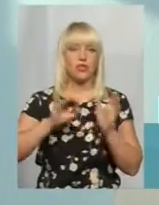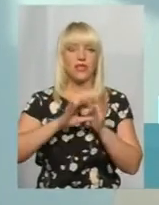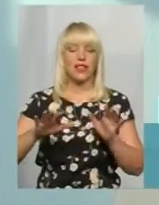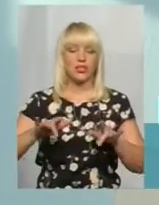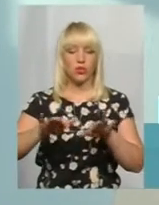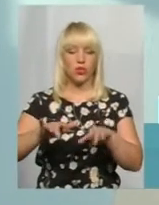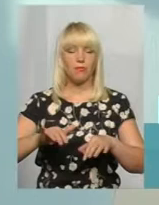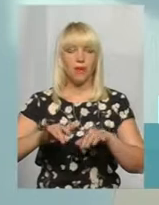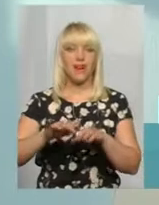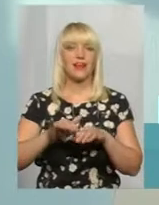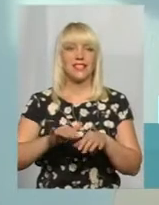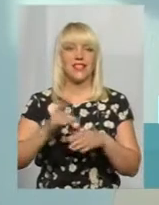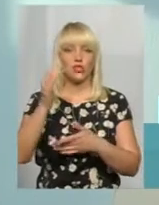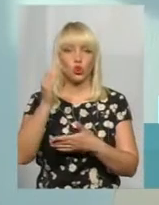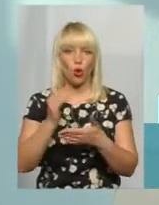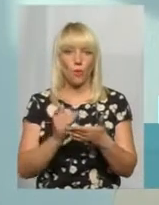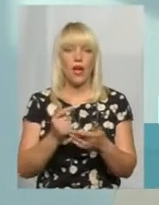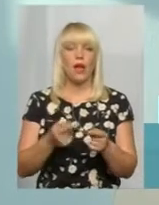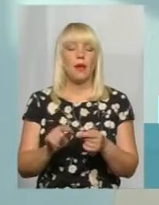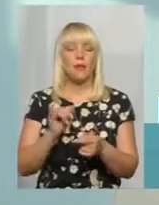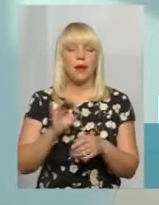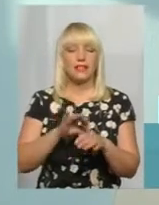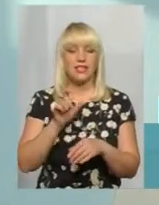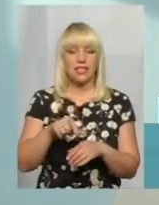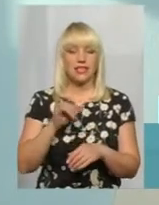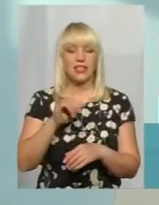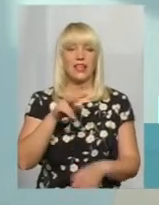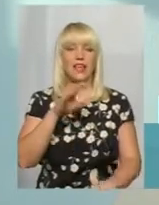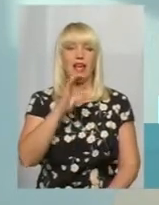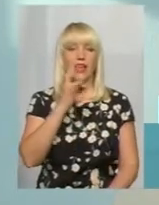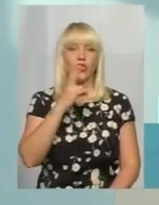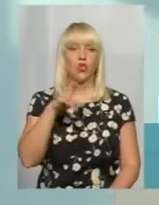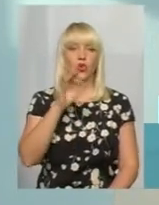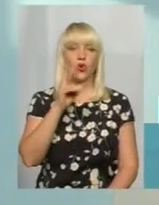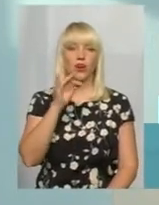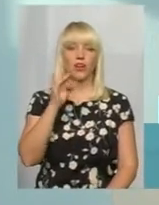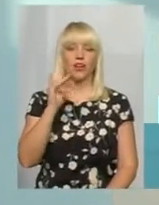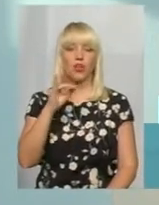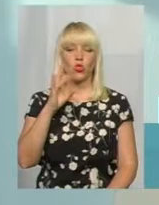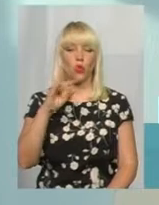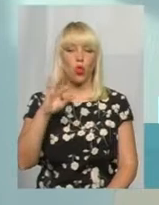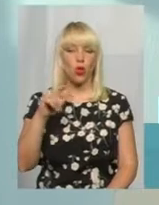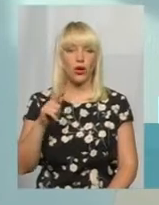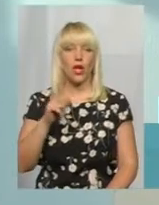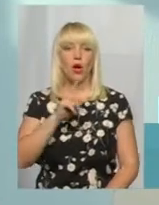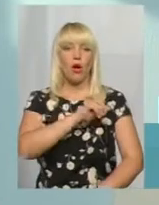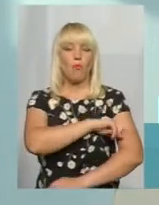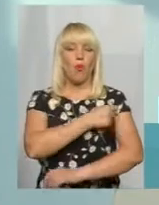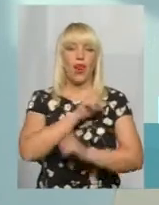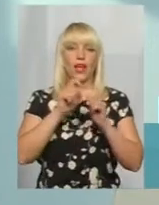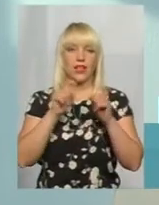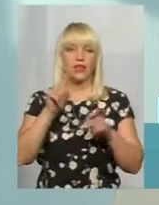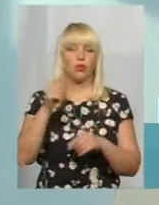реєстром пацієнтів. І лікар ендокринолог, скажімо, з четвертої поліклініки, він може виписати інсулін